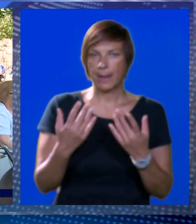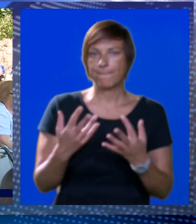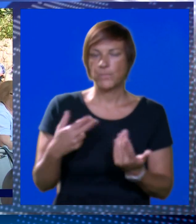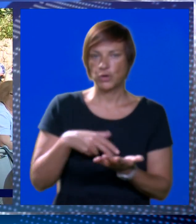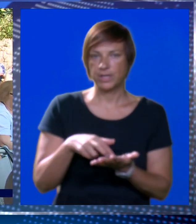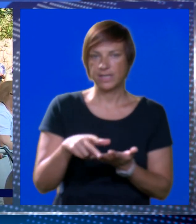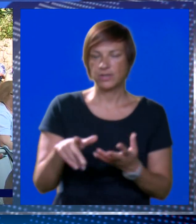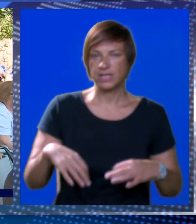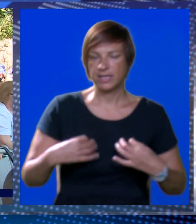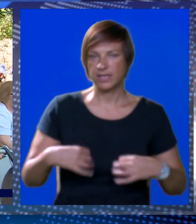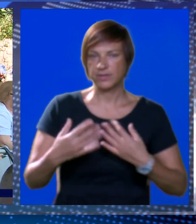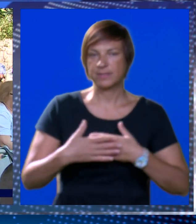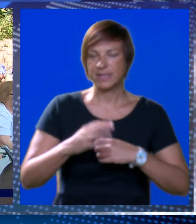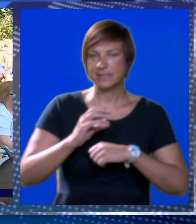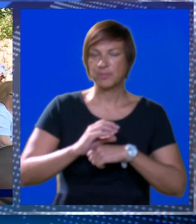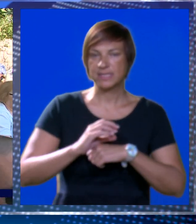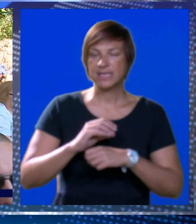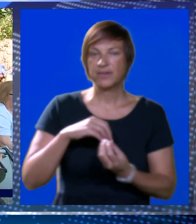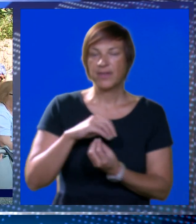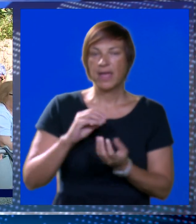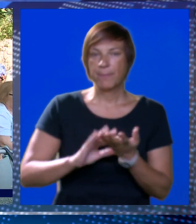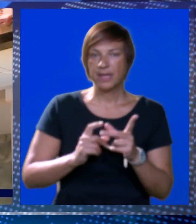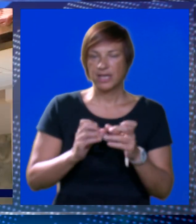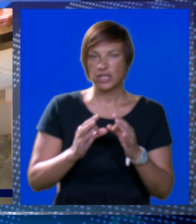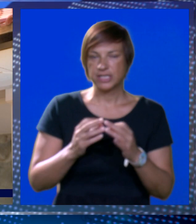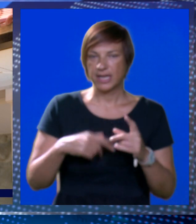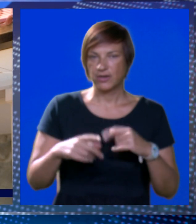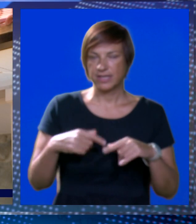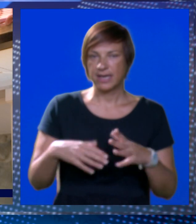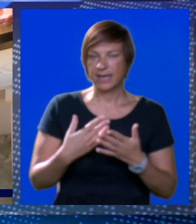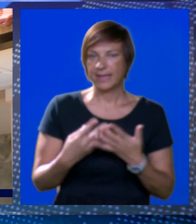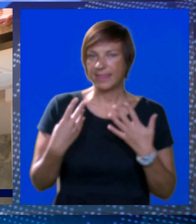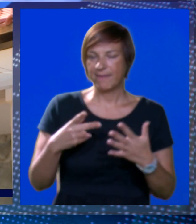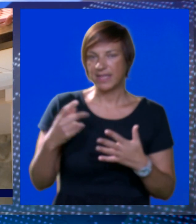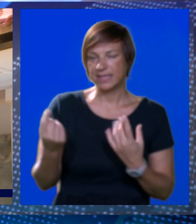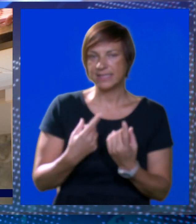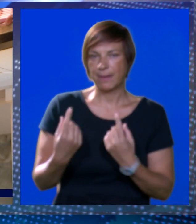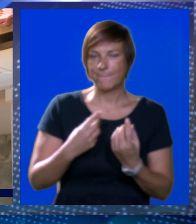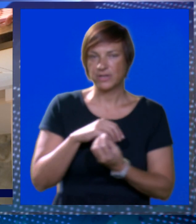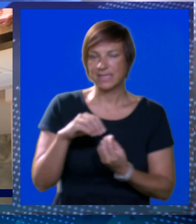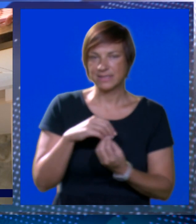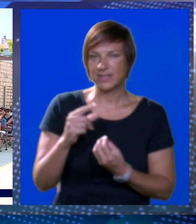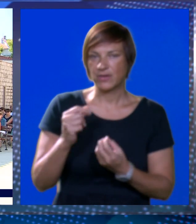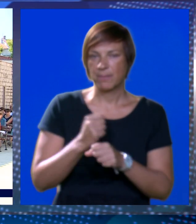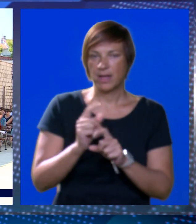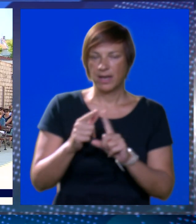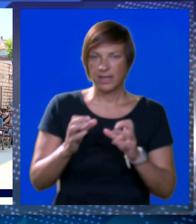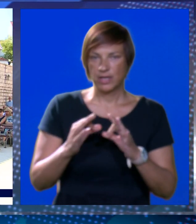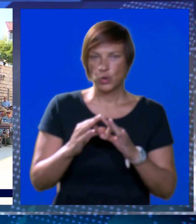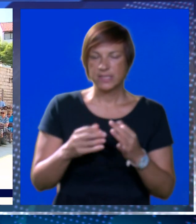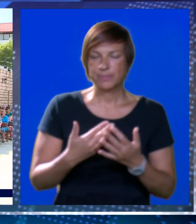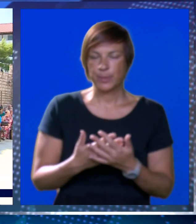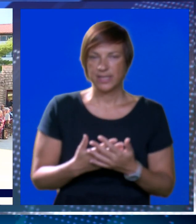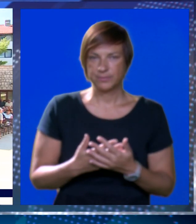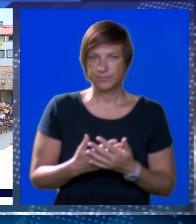Brojni hodočastnici jutro si spred crkve gospe od Milosrđa, gdje je nakon tradicionalne devetnice proslavljena svetkovina male gospe.